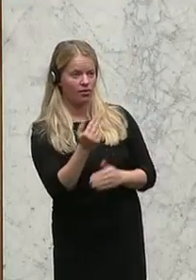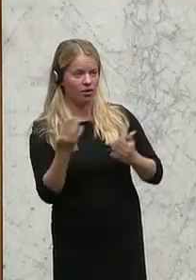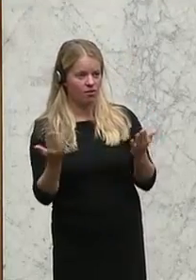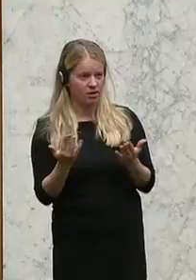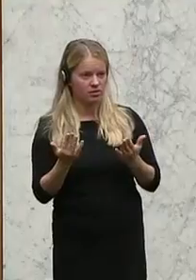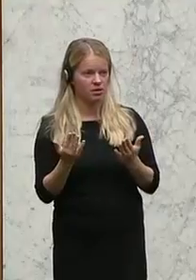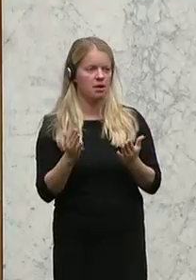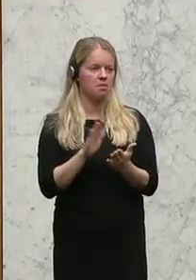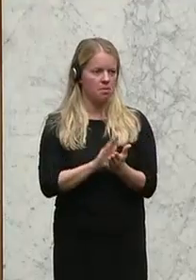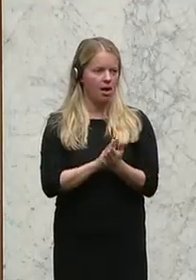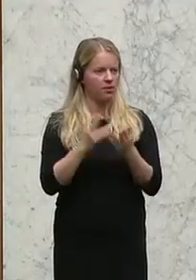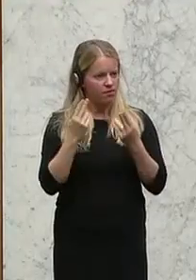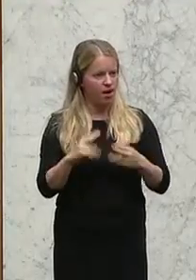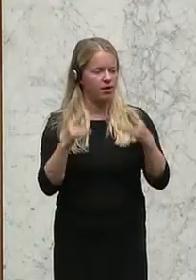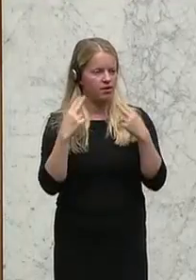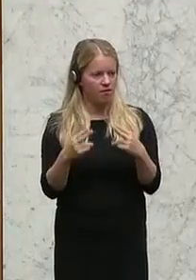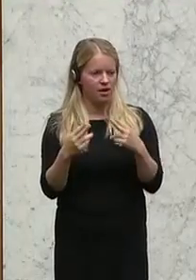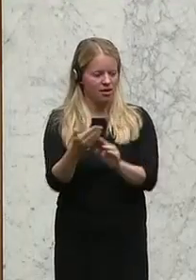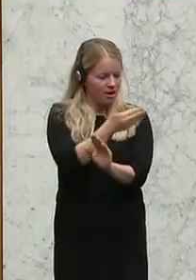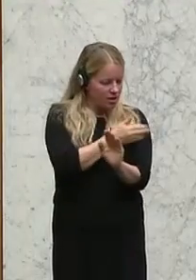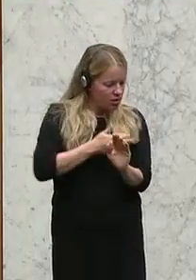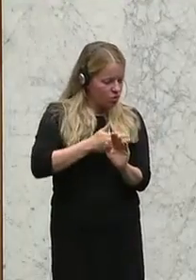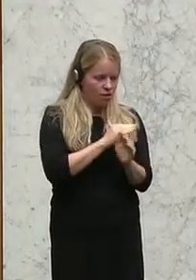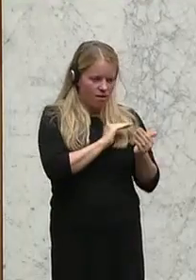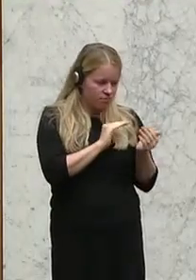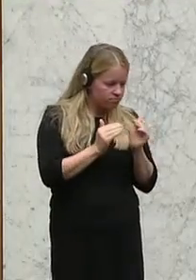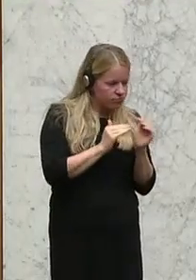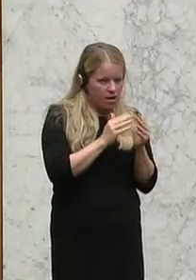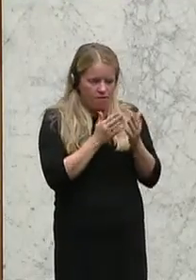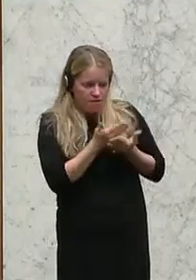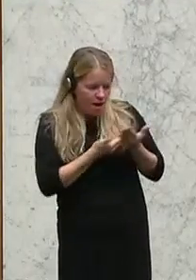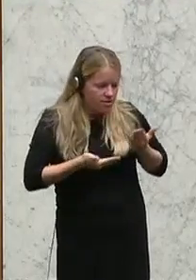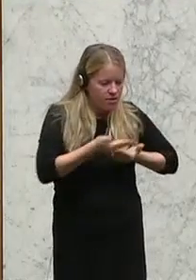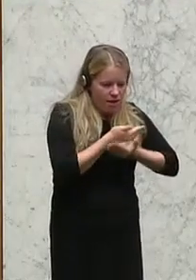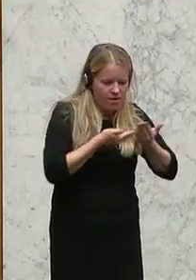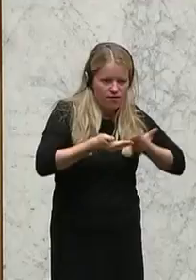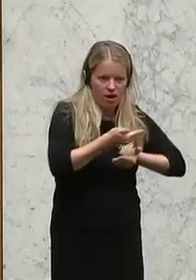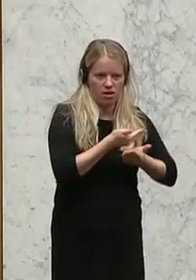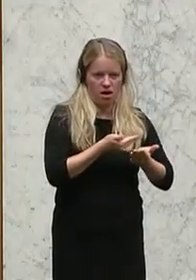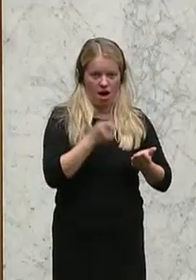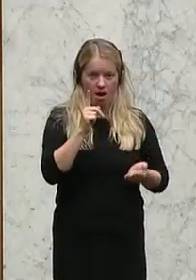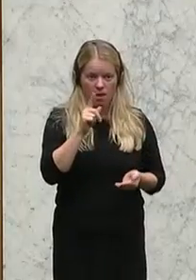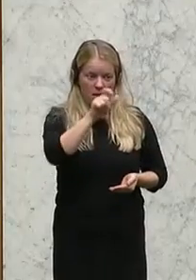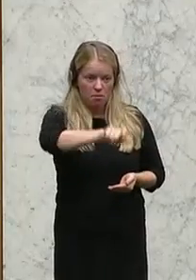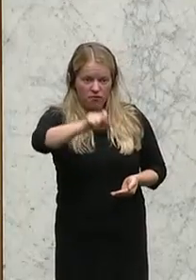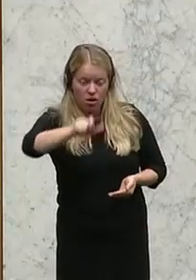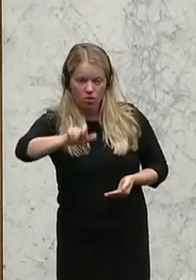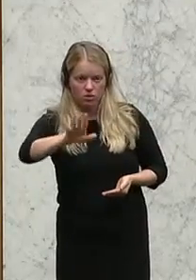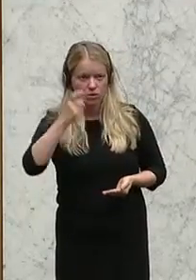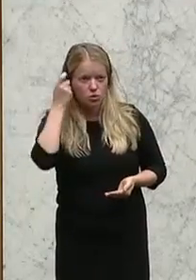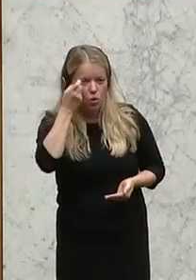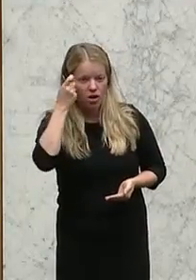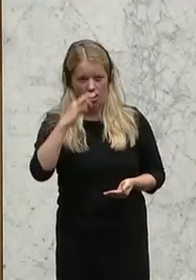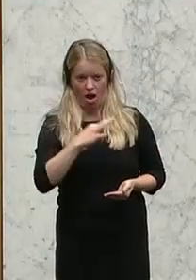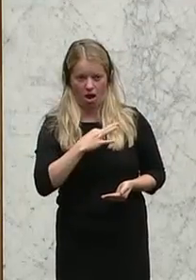weiter im stillen Kämmerchen dahin verhandeln, ohne die Sorgen und Ängste der Bevölkerung ernst zu nehmen.